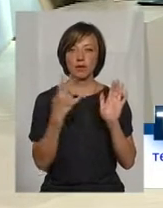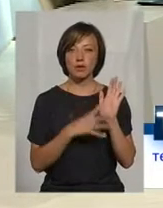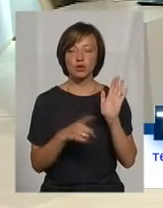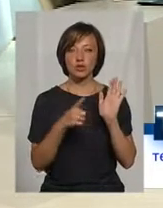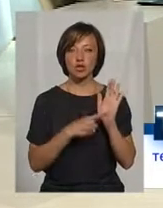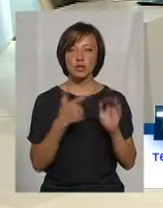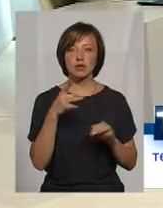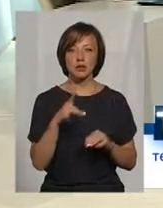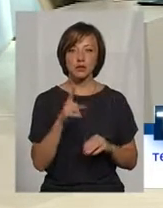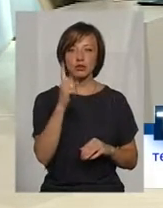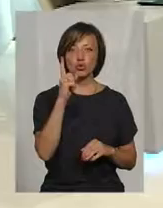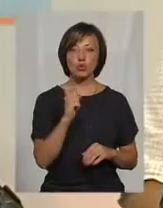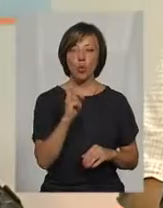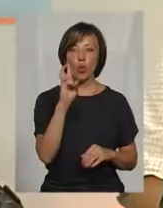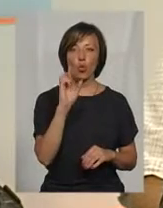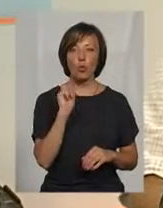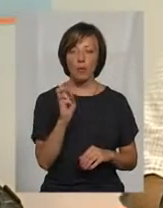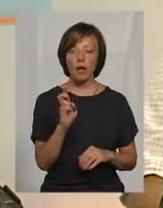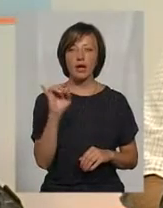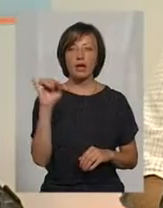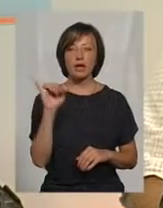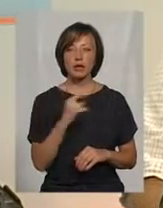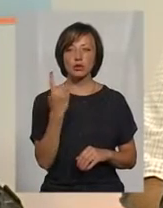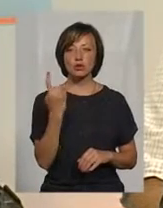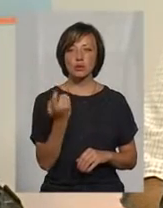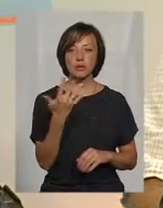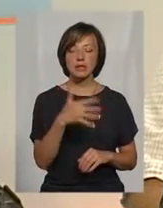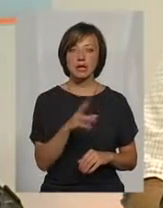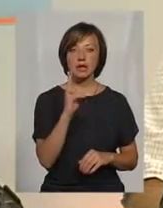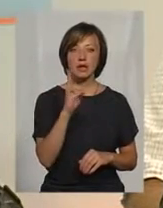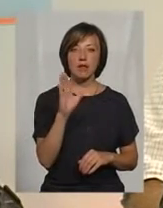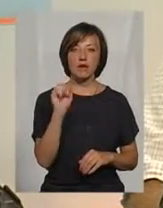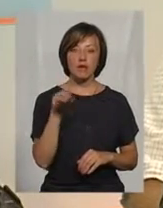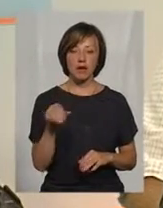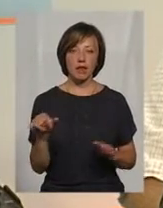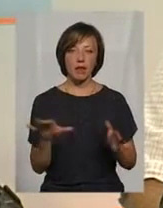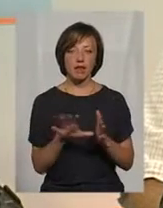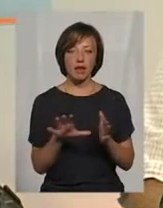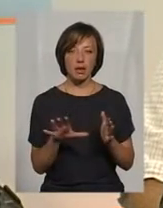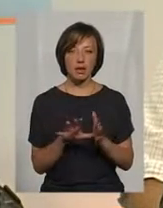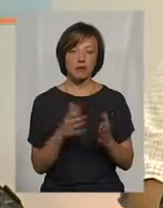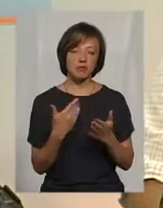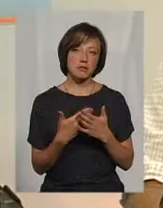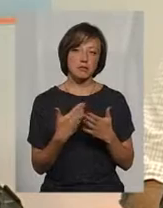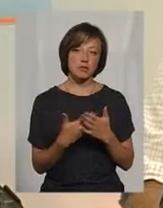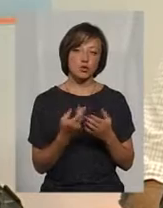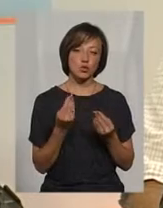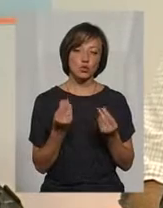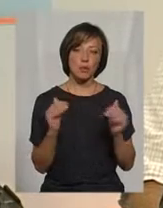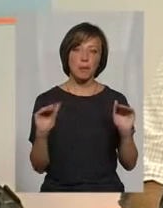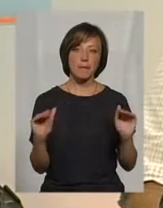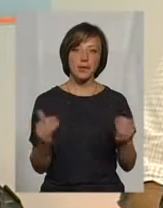гривень за 100 кубічних метрів і 150 кВт електричної енергії, там сума дещо менша,